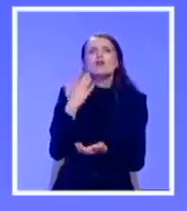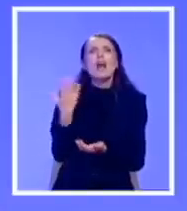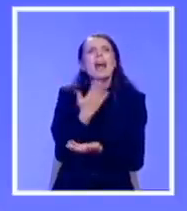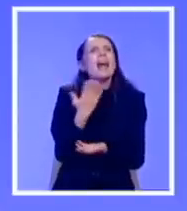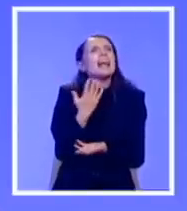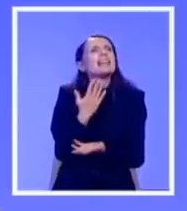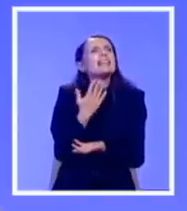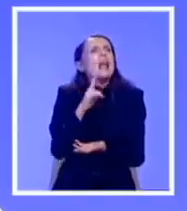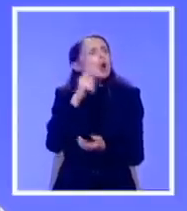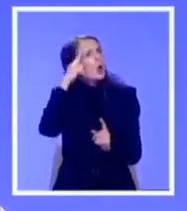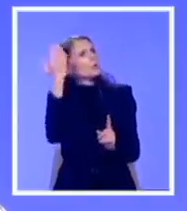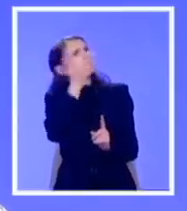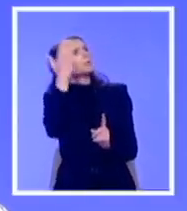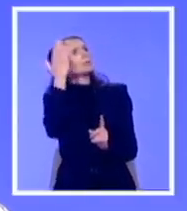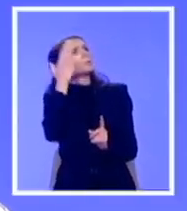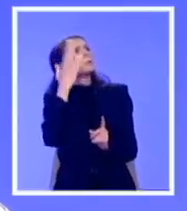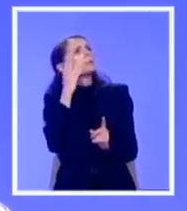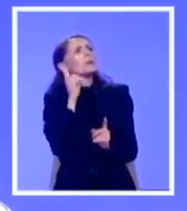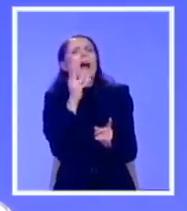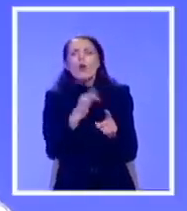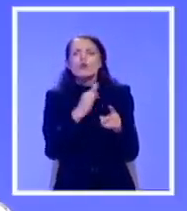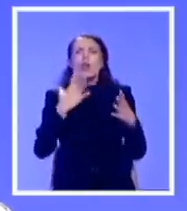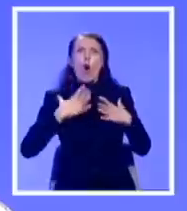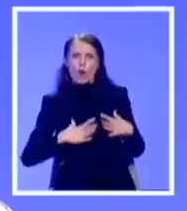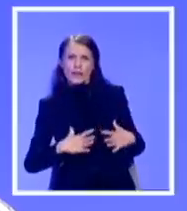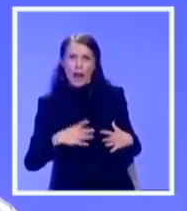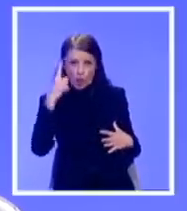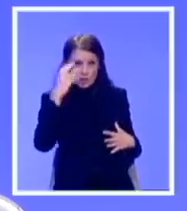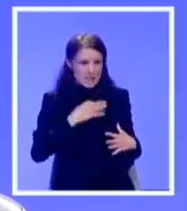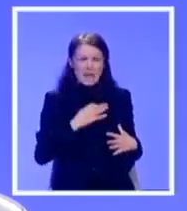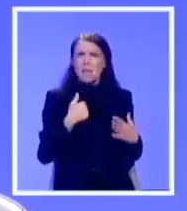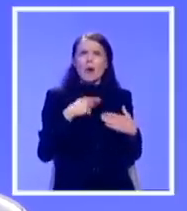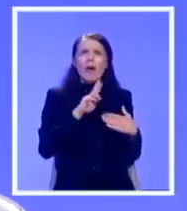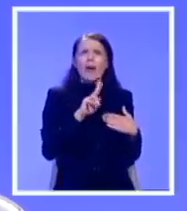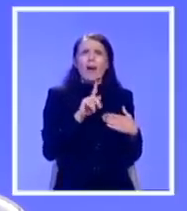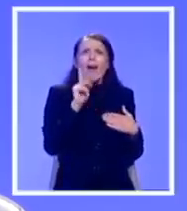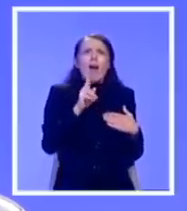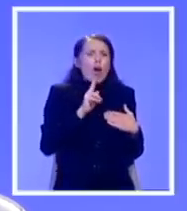Dakle, ja ću biti u tom smislu mudracu, ću zvati krojače. Neću se kao Aleksandar Vučić mešati u sve.